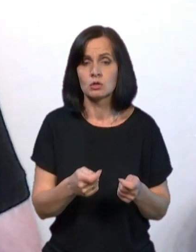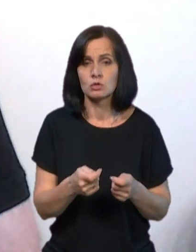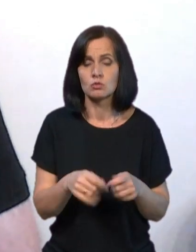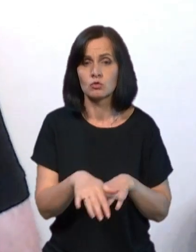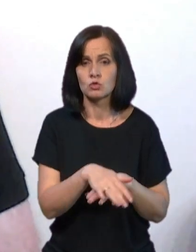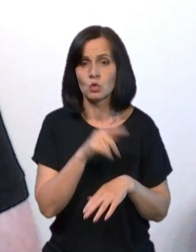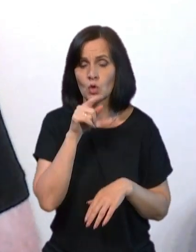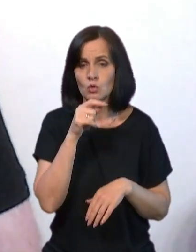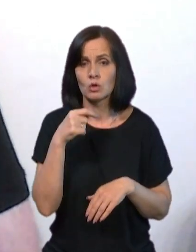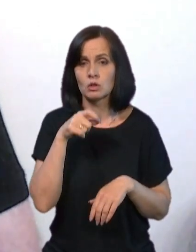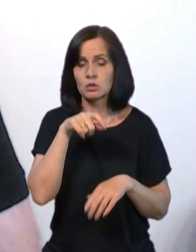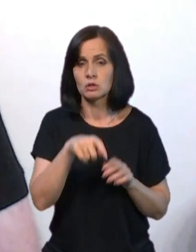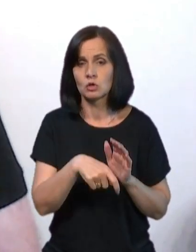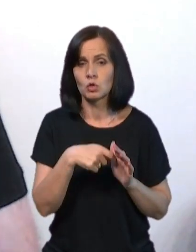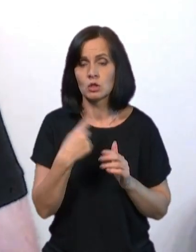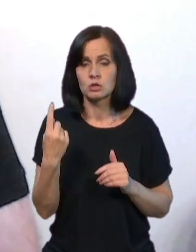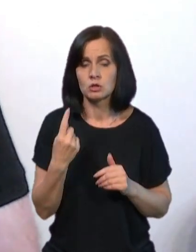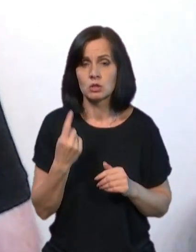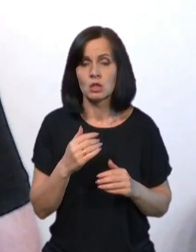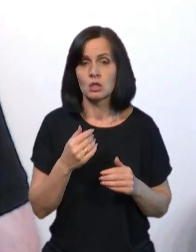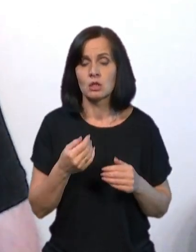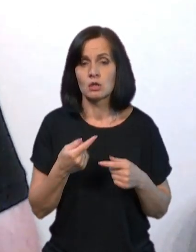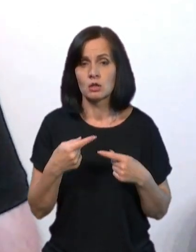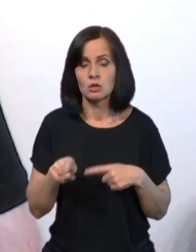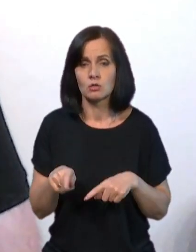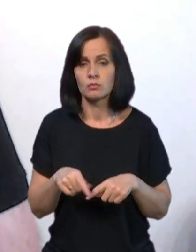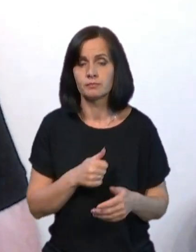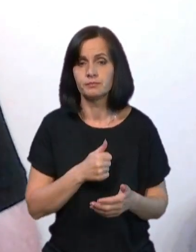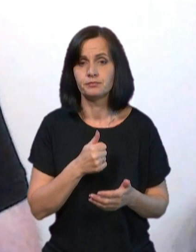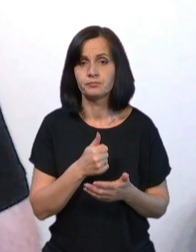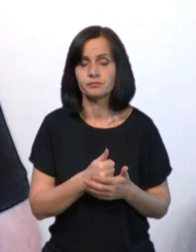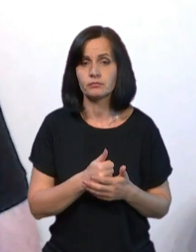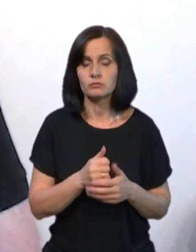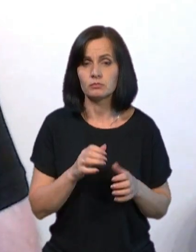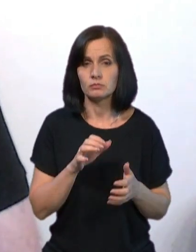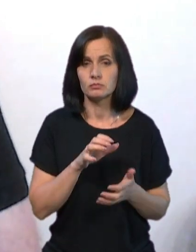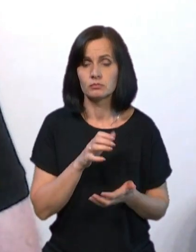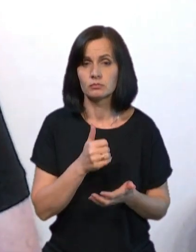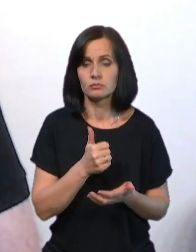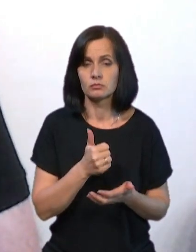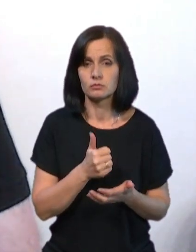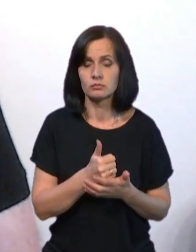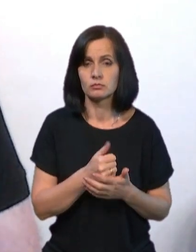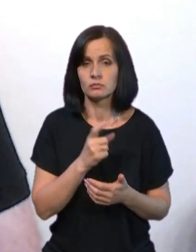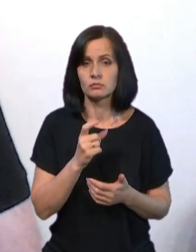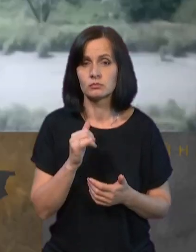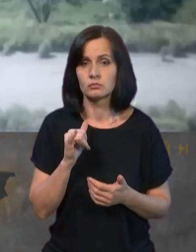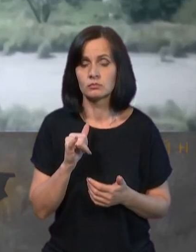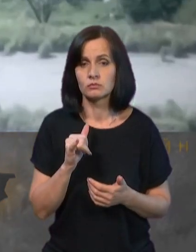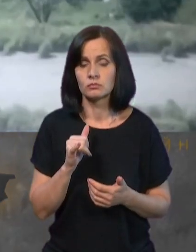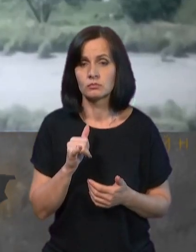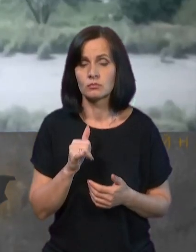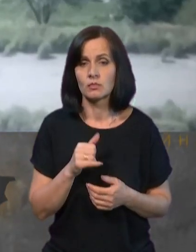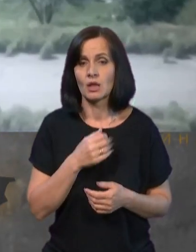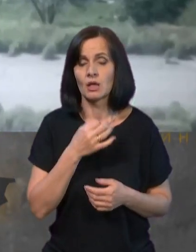території Луганських і Донецьких областей і, нарешті, Генштаб Збройних сил України. Мовиться про те, що наразі на